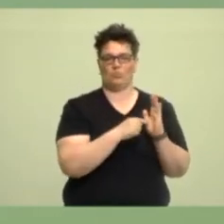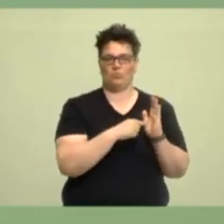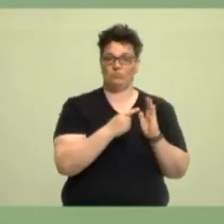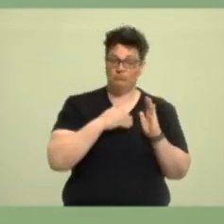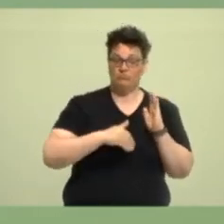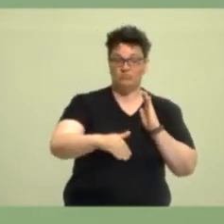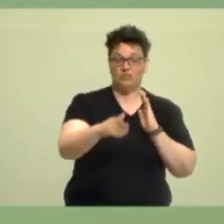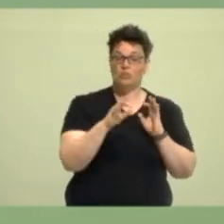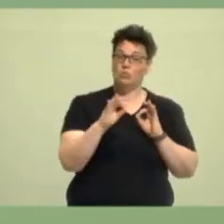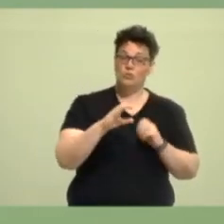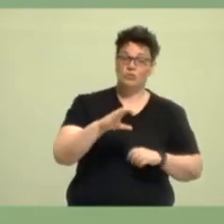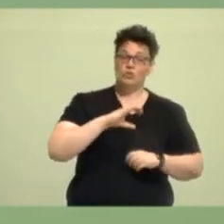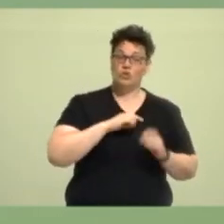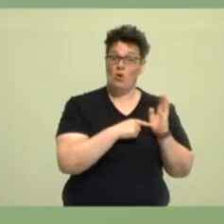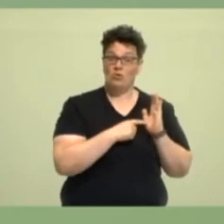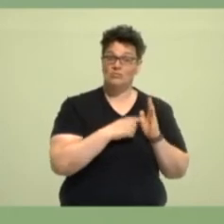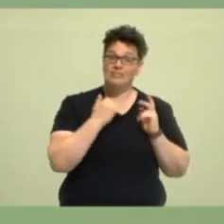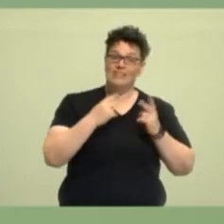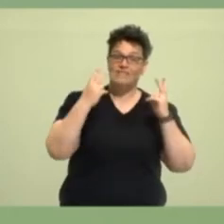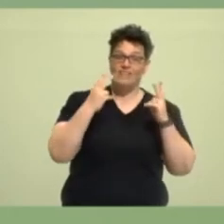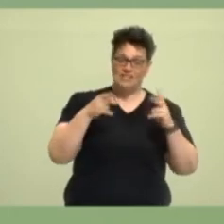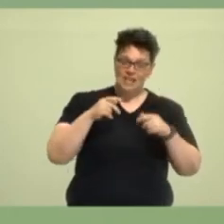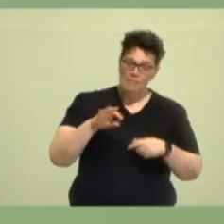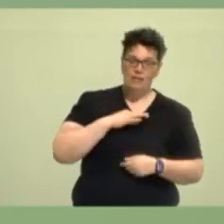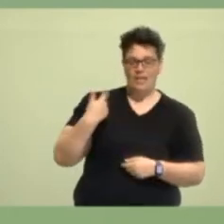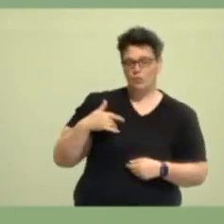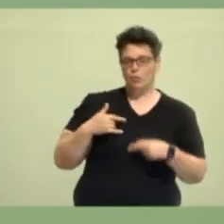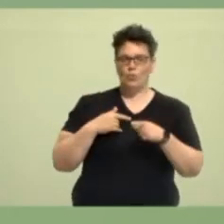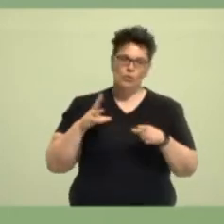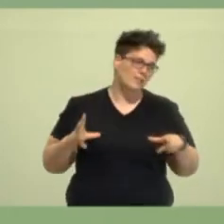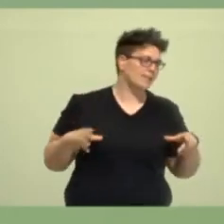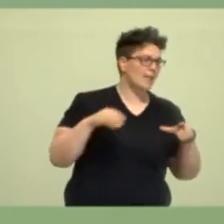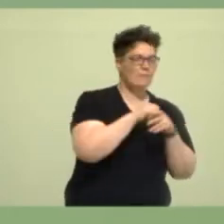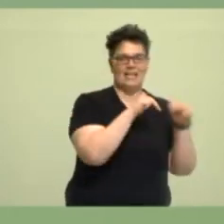wird höchste Zeit, dass die Grünen dieses Land wieder mitregieren. Höchste Zeit.